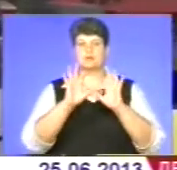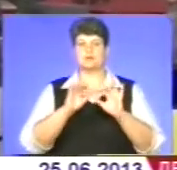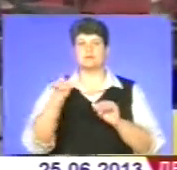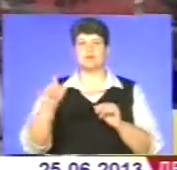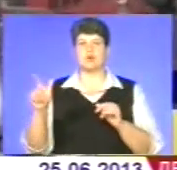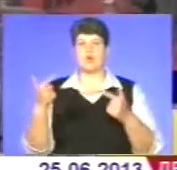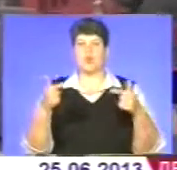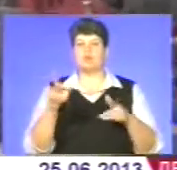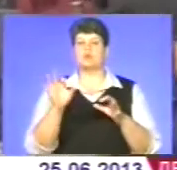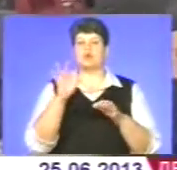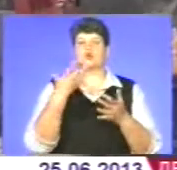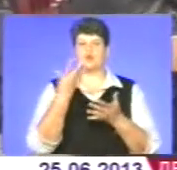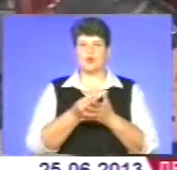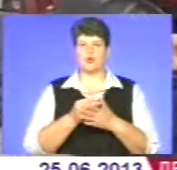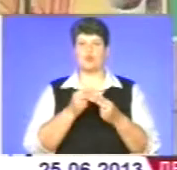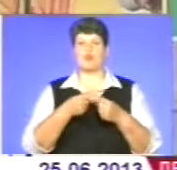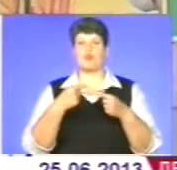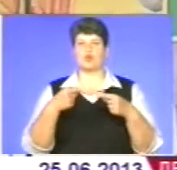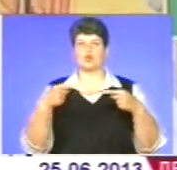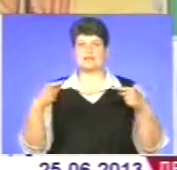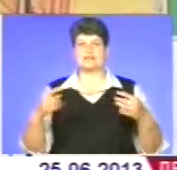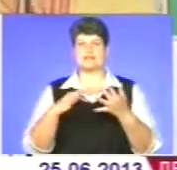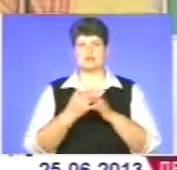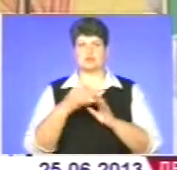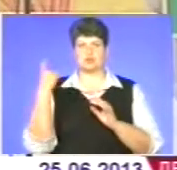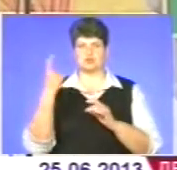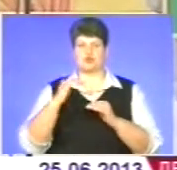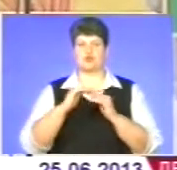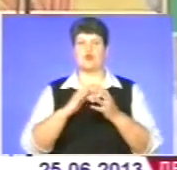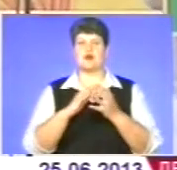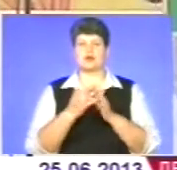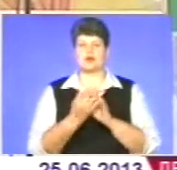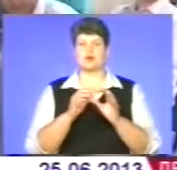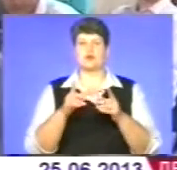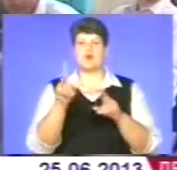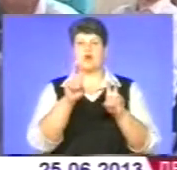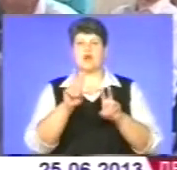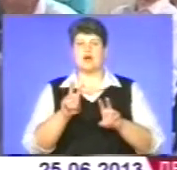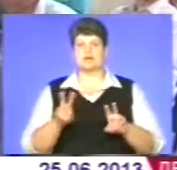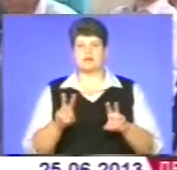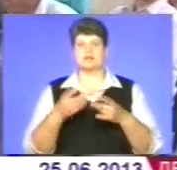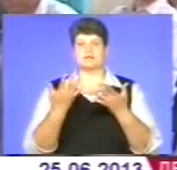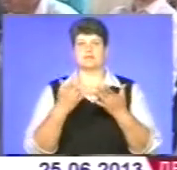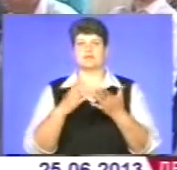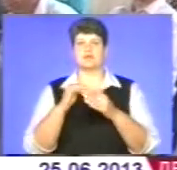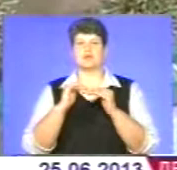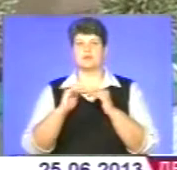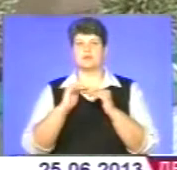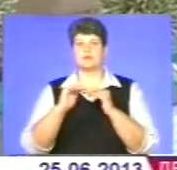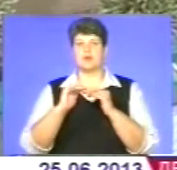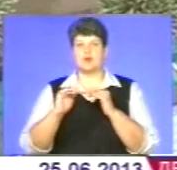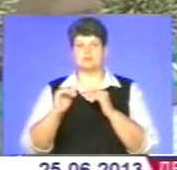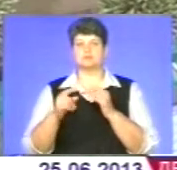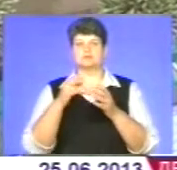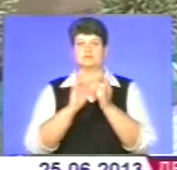про свою продукцію на сільськогосподарському ринку. Учасники заходу оглянули сорти зернових культур на демонстраційних полях. Крім того,